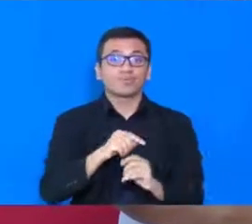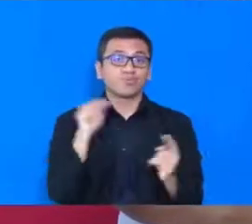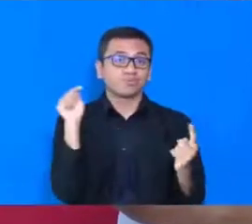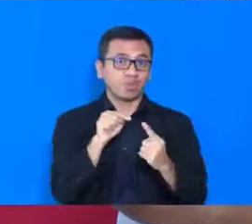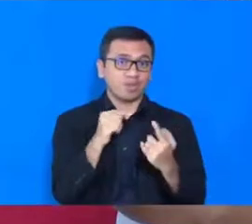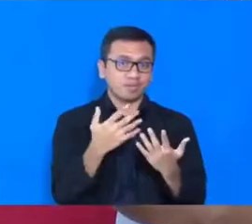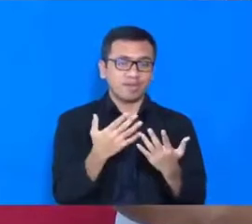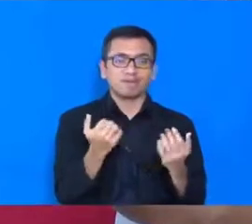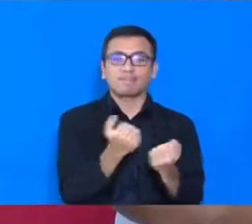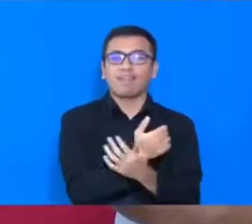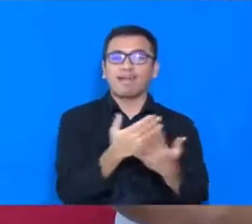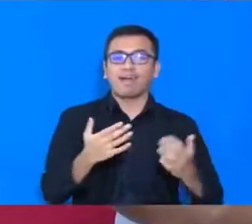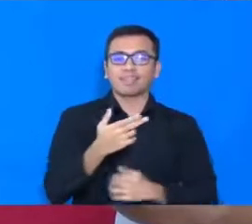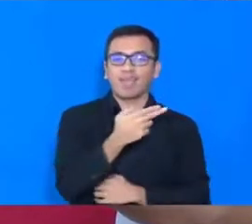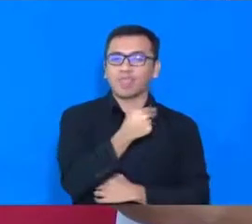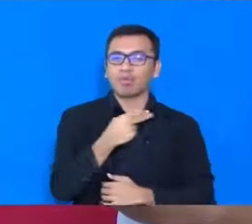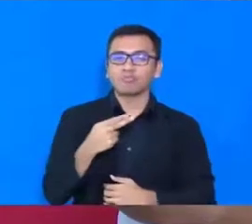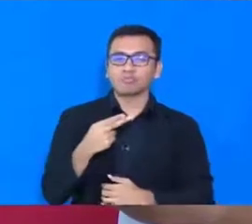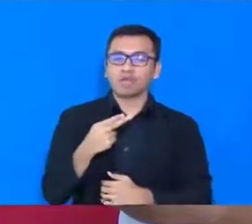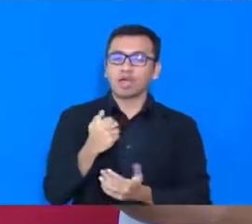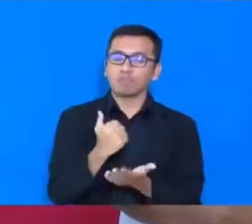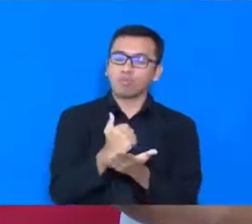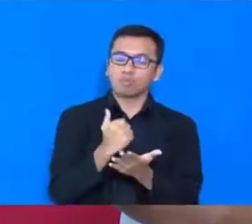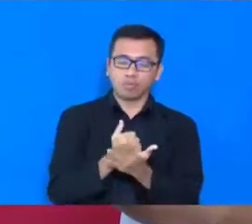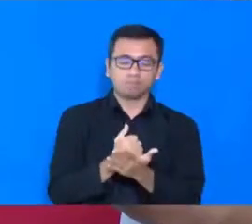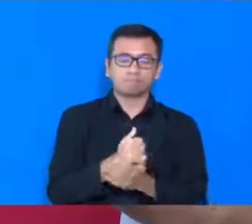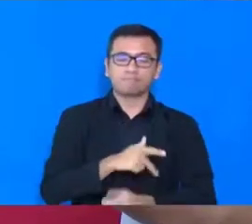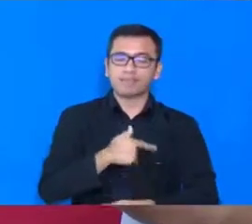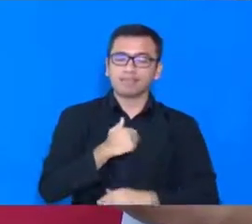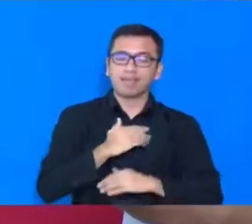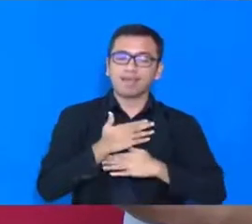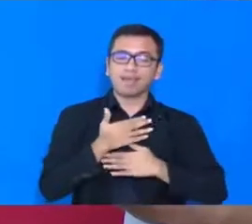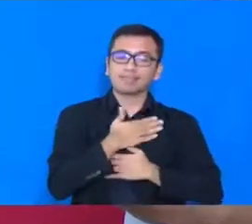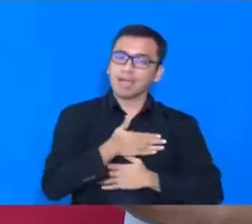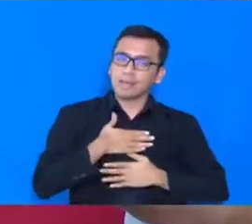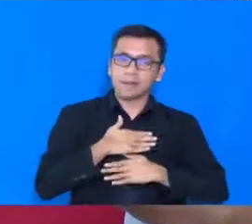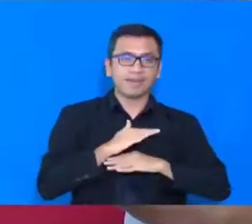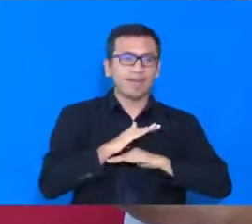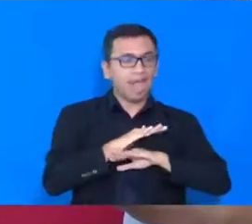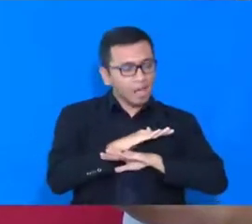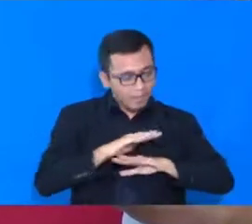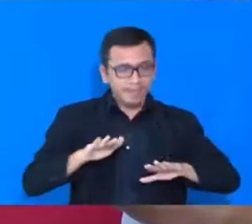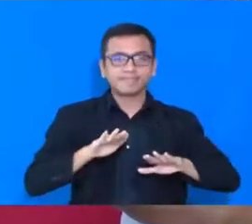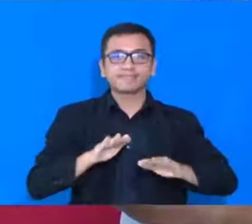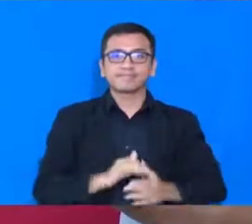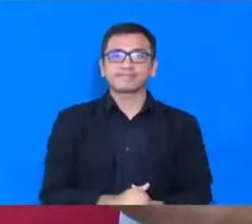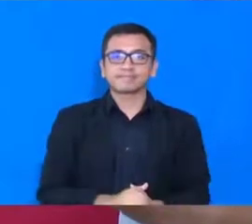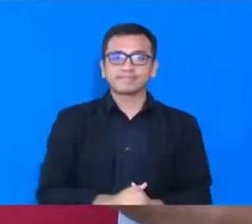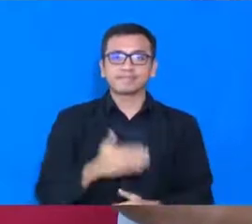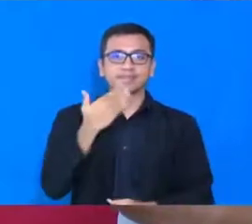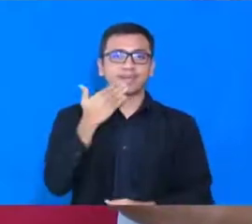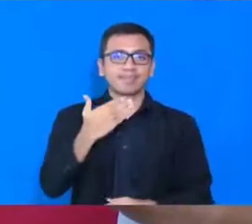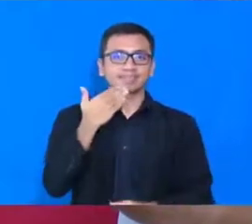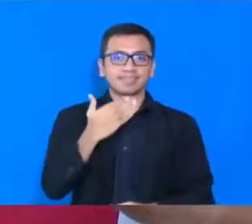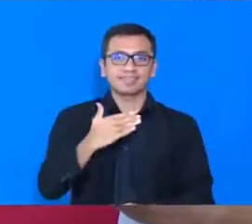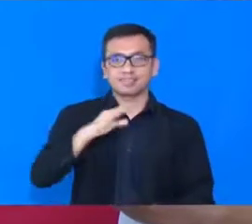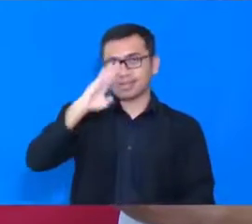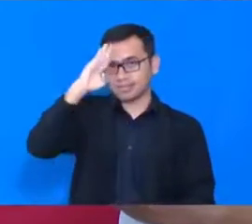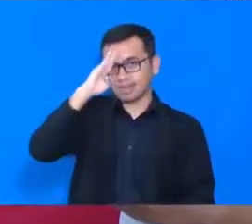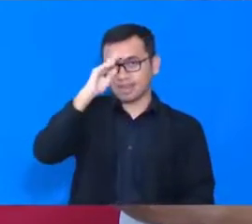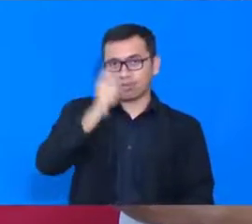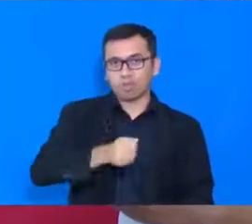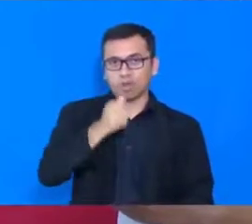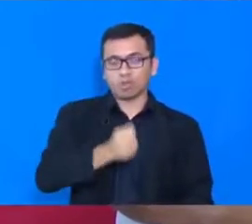rakyat Indonesia, benar-benar, berada di tangan yang aman. Saya kira cukup sekian, terima kasih, Wassalamualaikum warahmatullahi